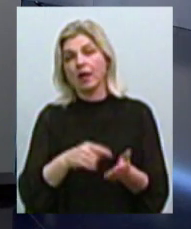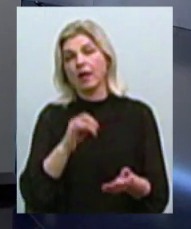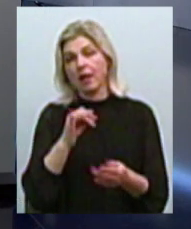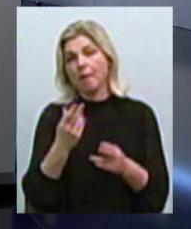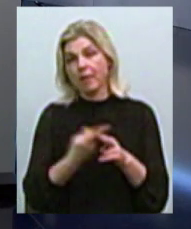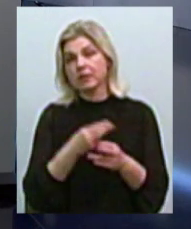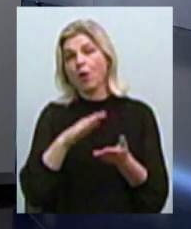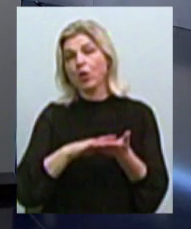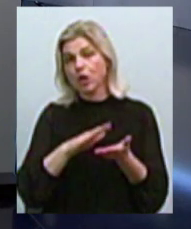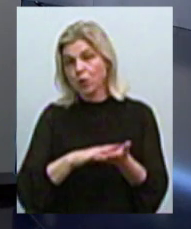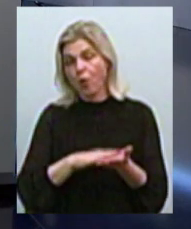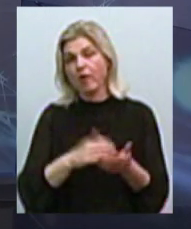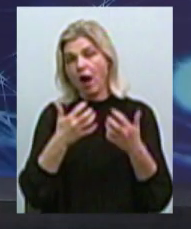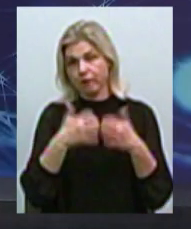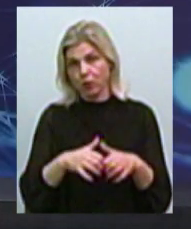Обовязково